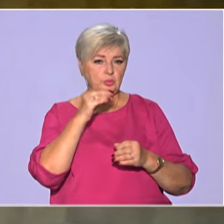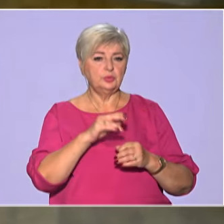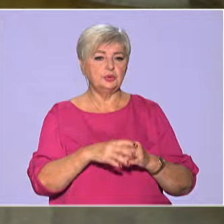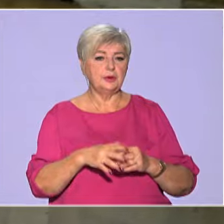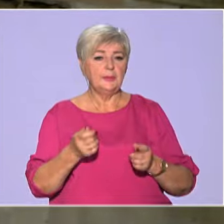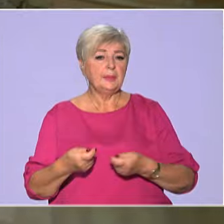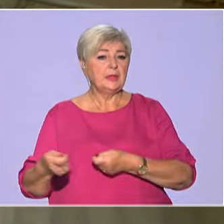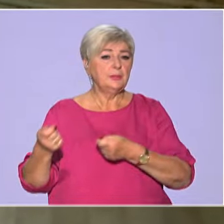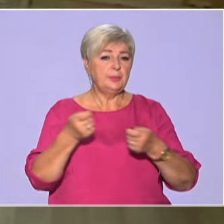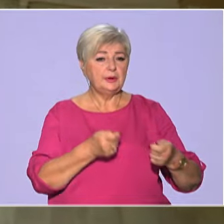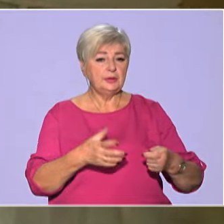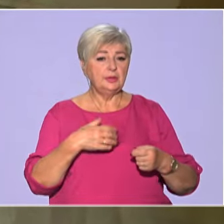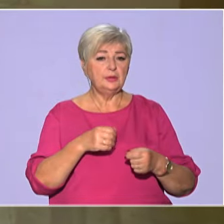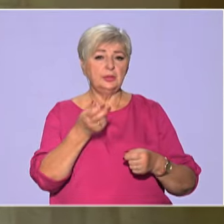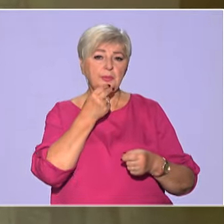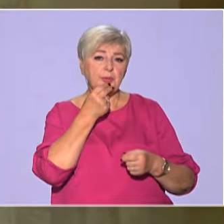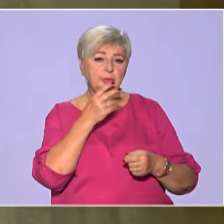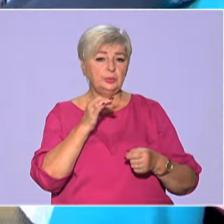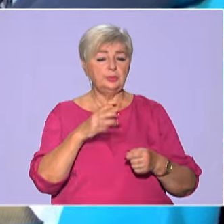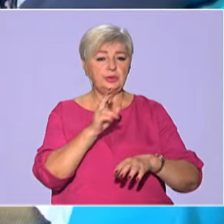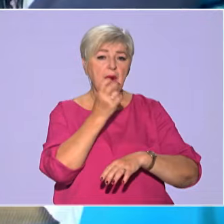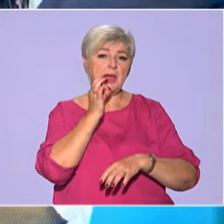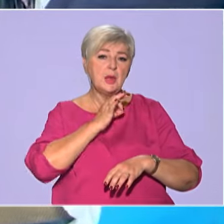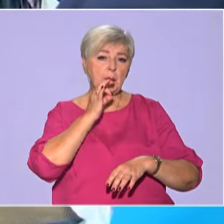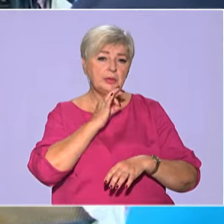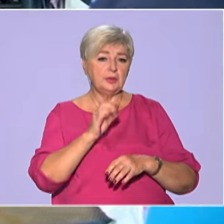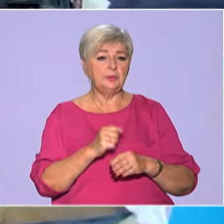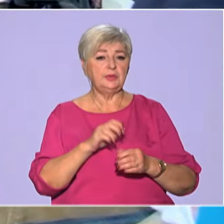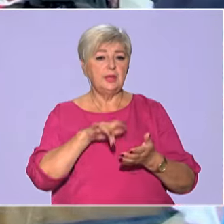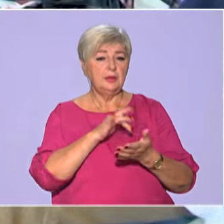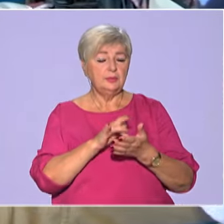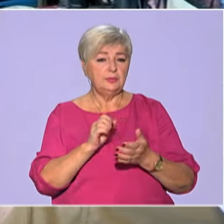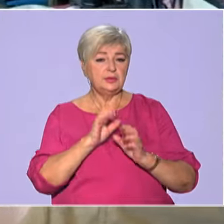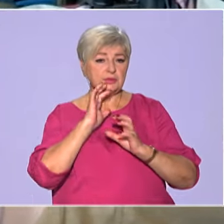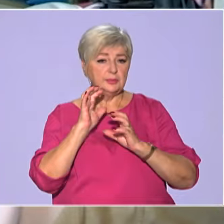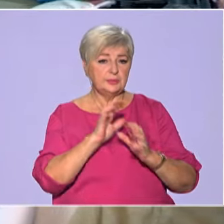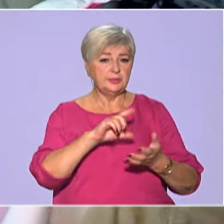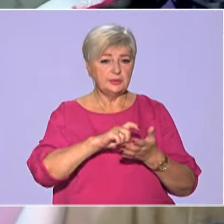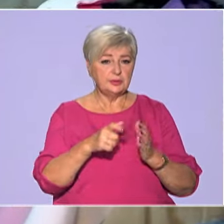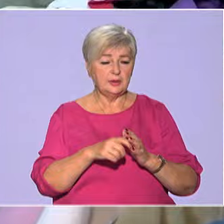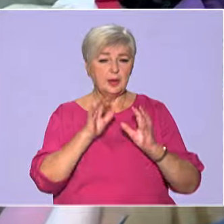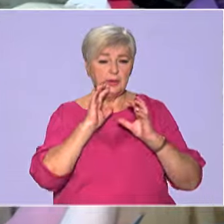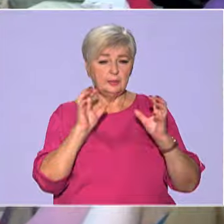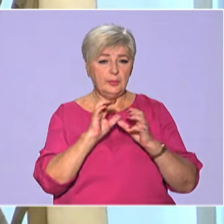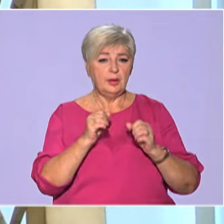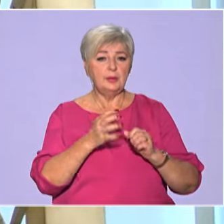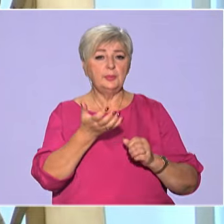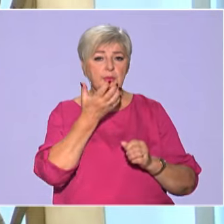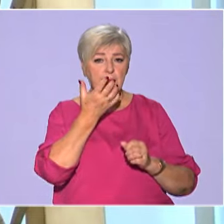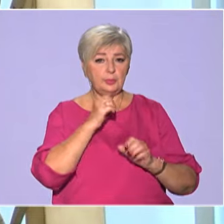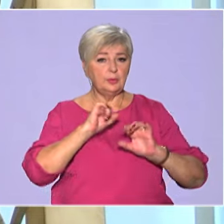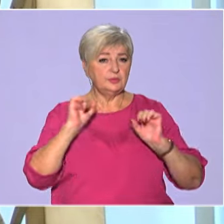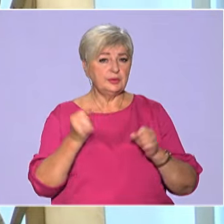також передали гуманітарні набори продуктів і медикаментів. Місто забезпечило осередок приміщенням, подбає і про тепло взимку,